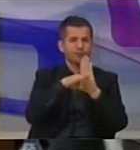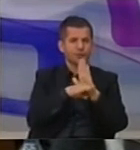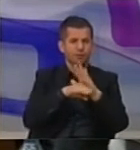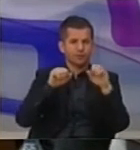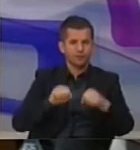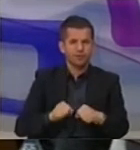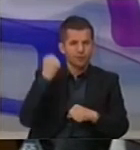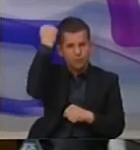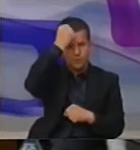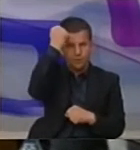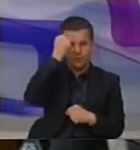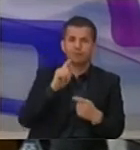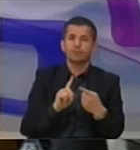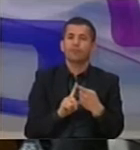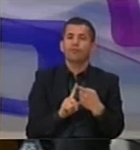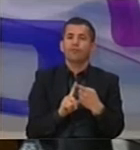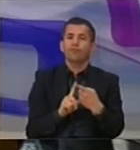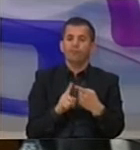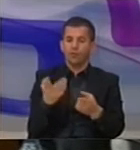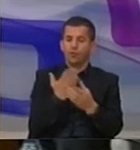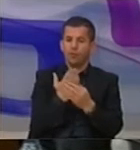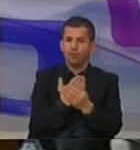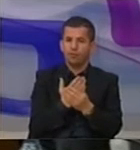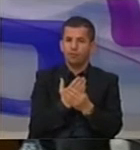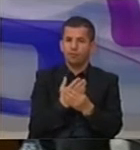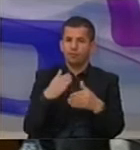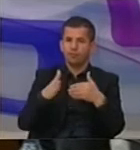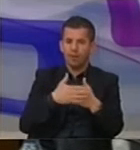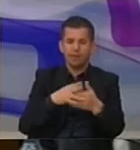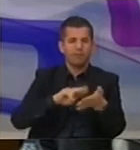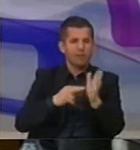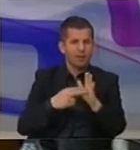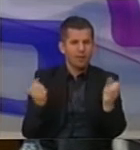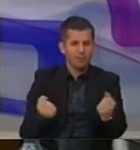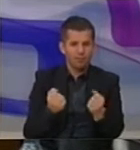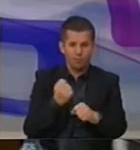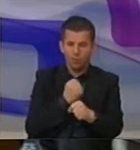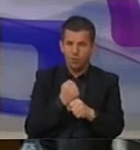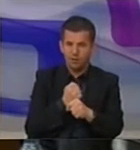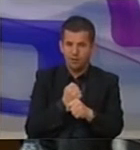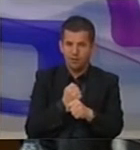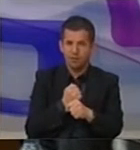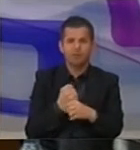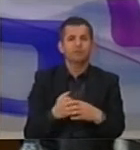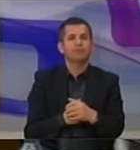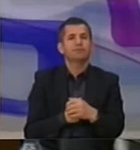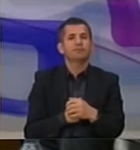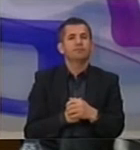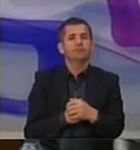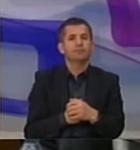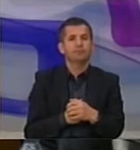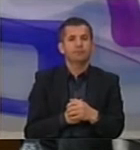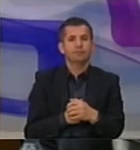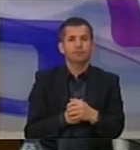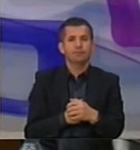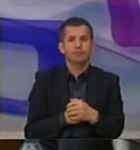qeverisë Republikës Kosovës, me dokument për celsë pra planin e punës që qeveris, është tre raporti